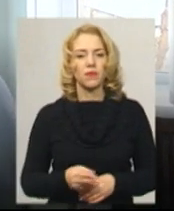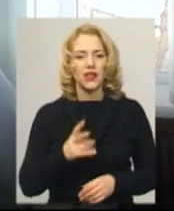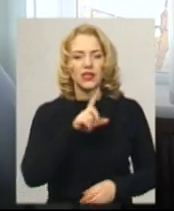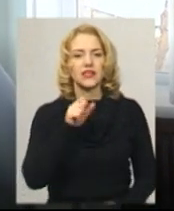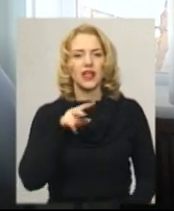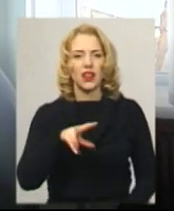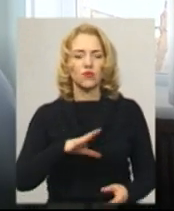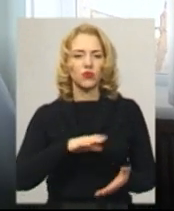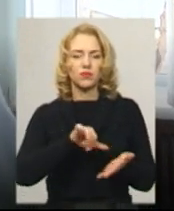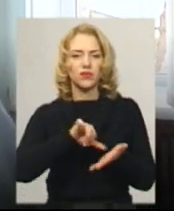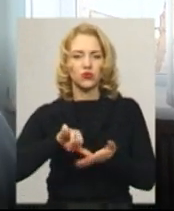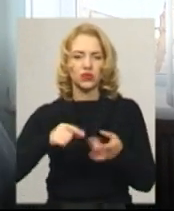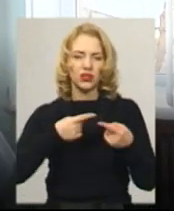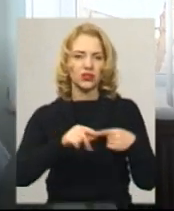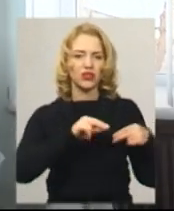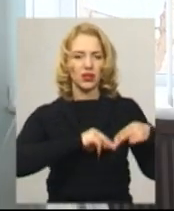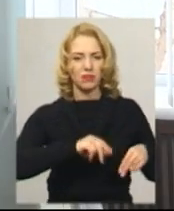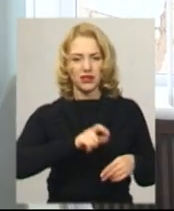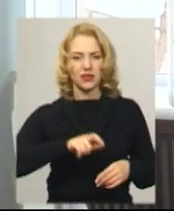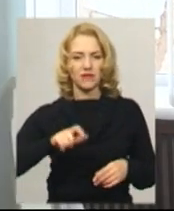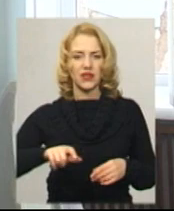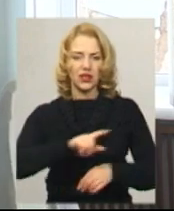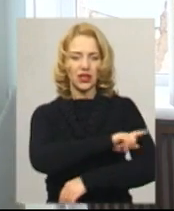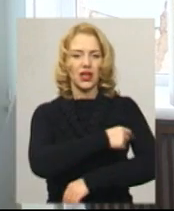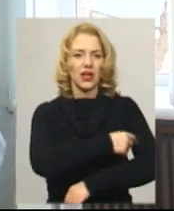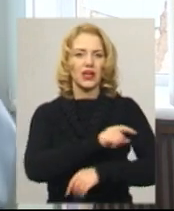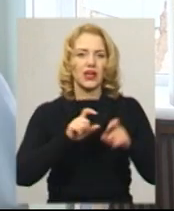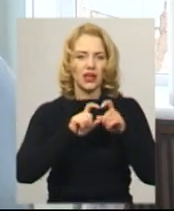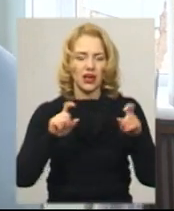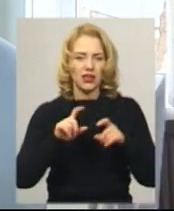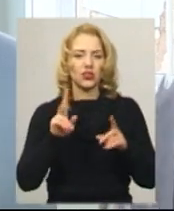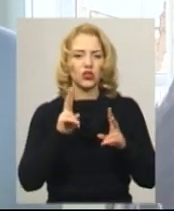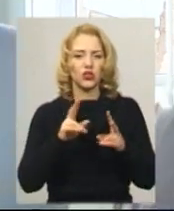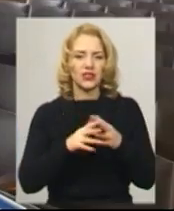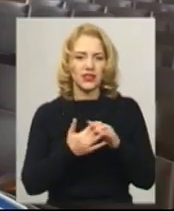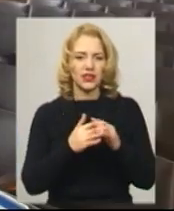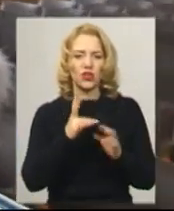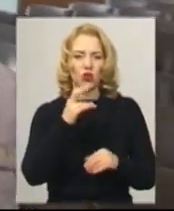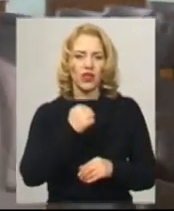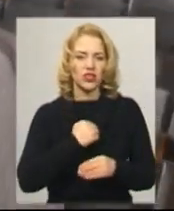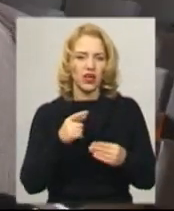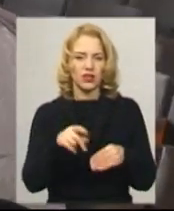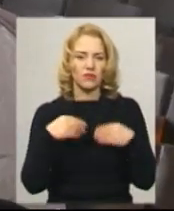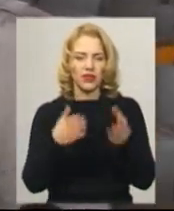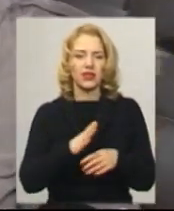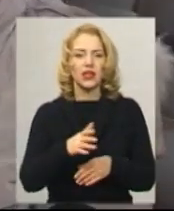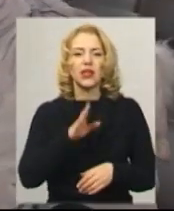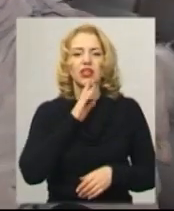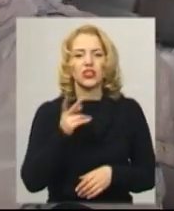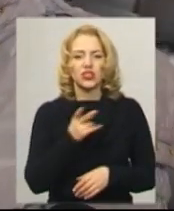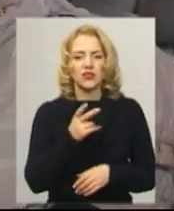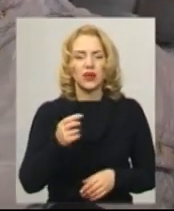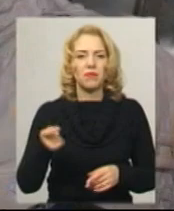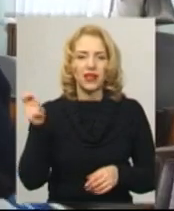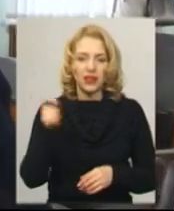залі були присутні інші працівники лікарень сільських, які мали виступити, але, на жаль, їм слова не дали. Ці дві жінки приїхали в Старокостянтині